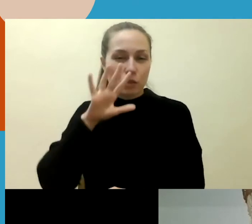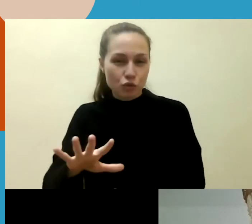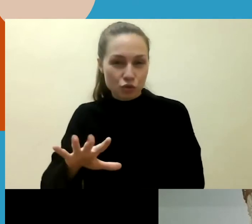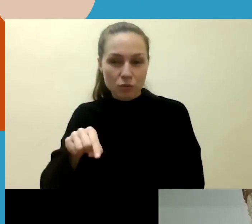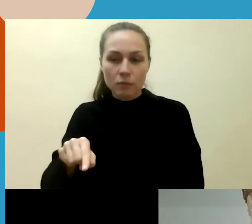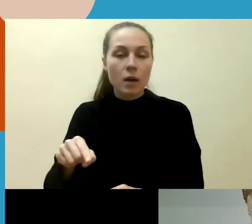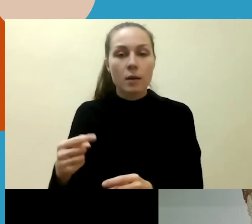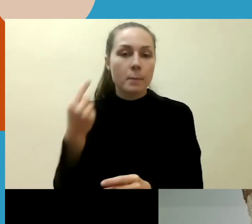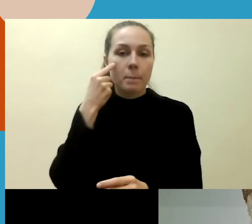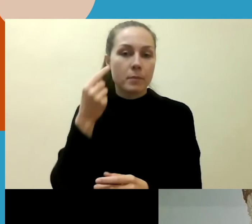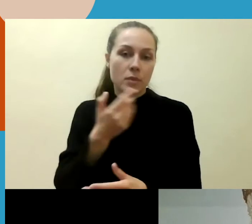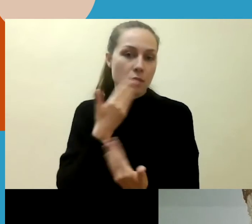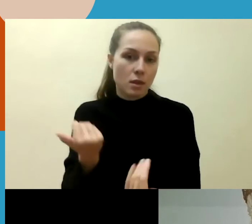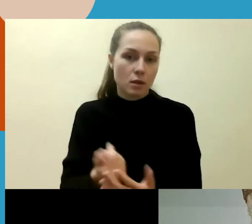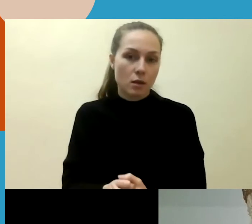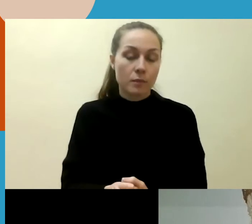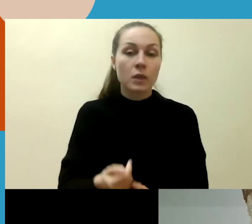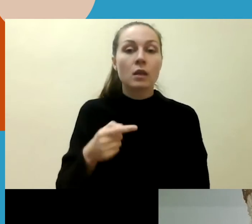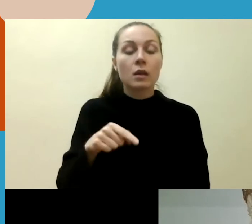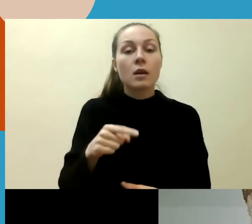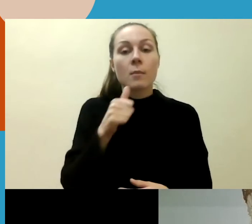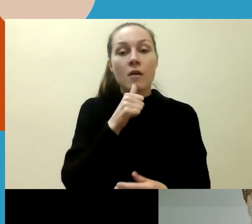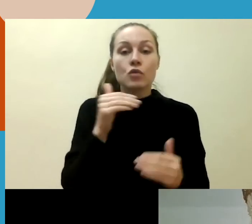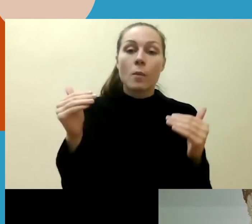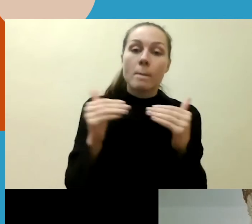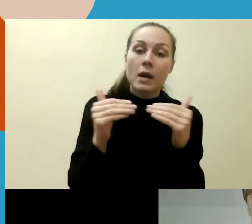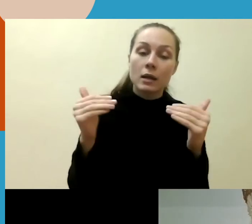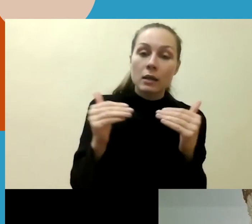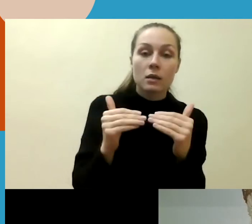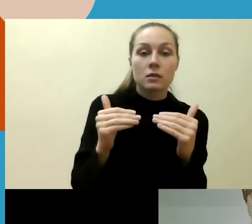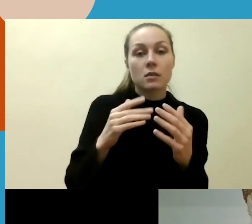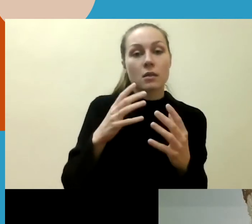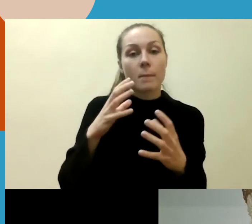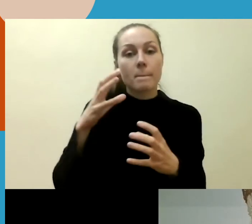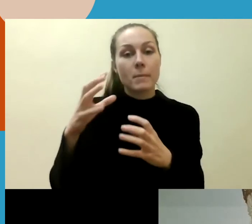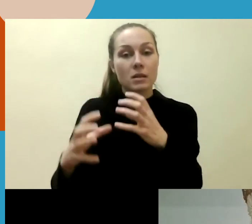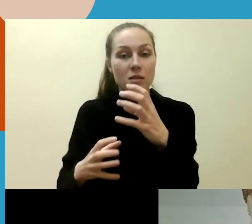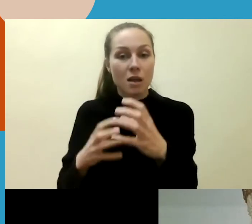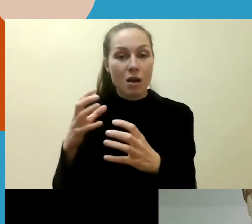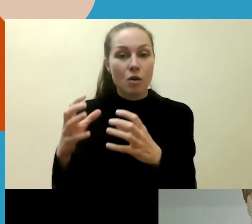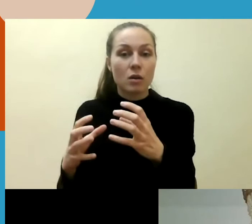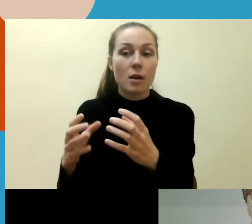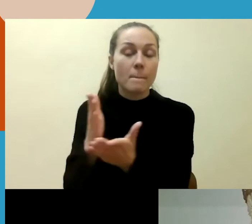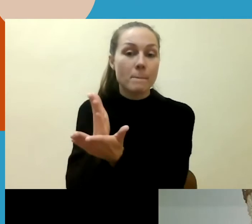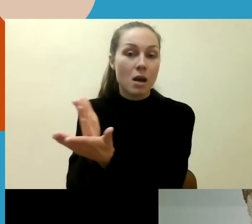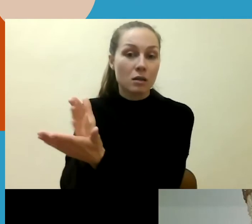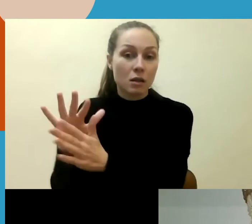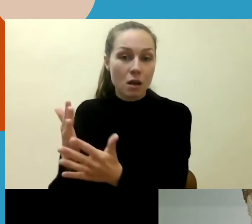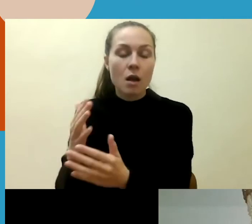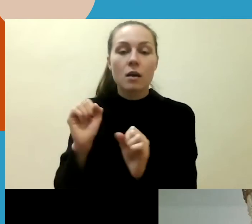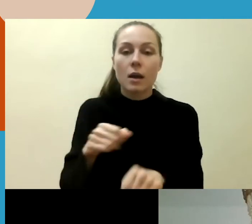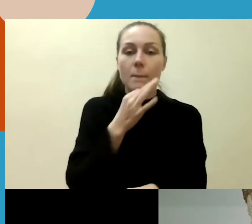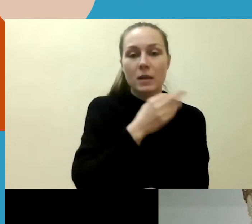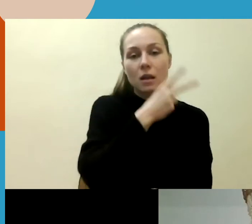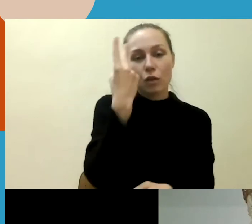problemų šioje srityje. Ir jeigu mes lyginsime su pasaulėje esančio praktimu, tai galime savo prikešti labai daug dalykų.